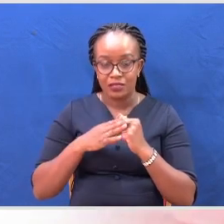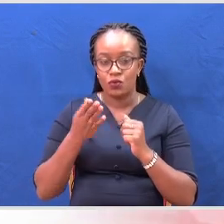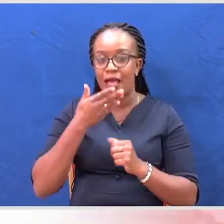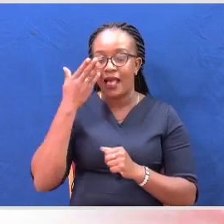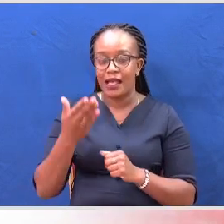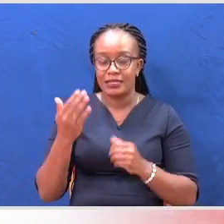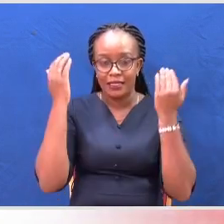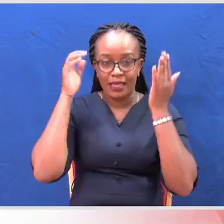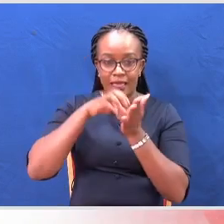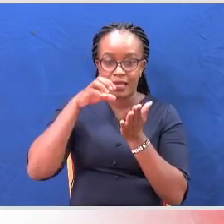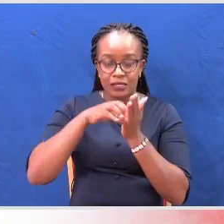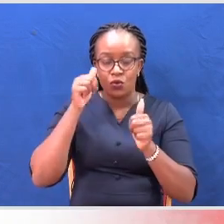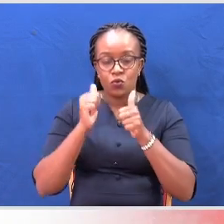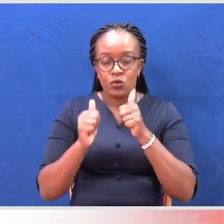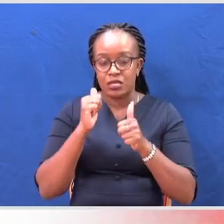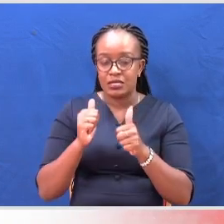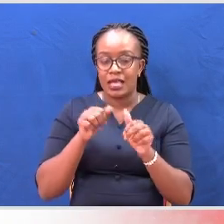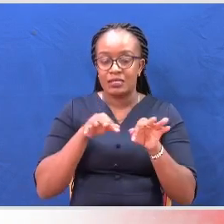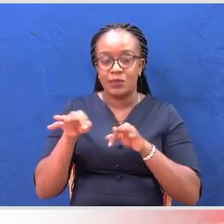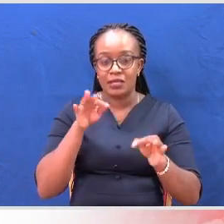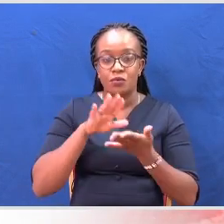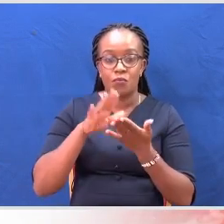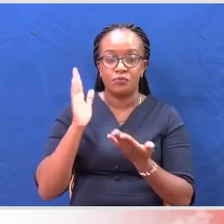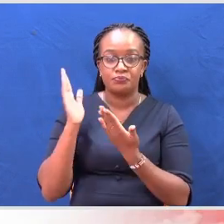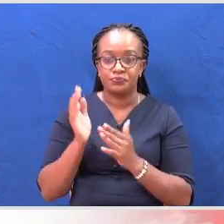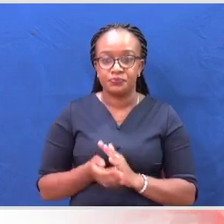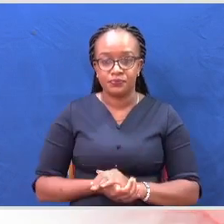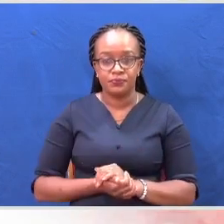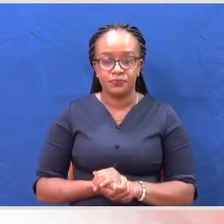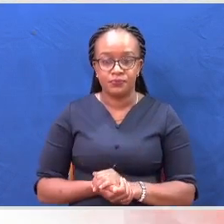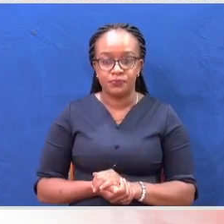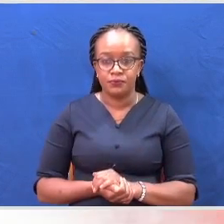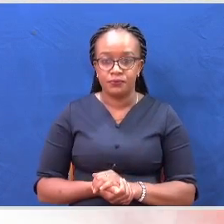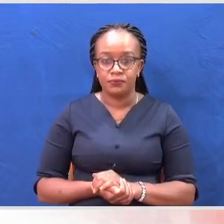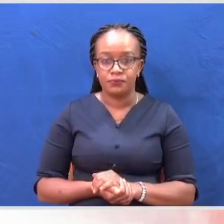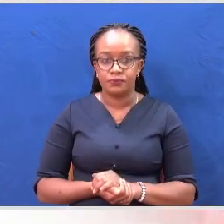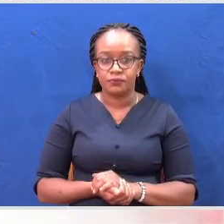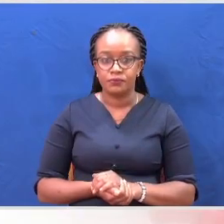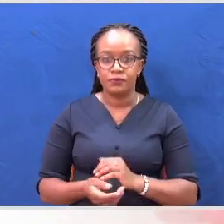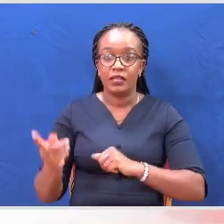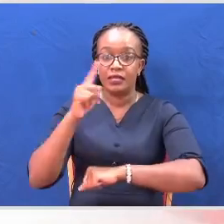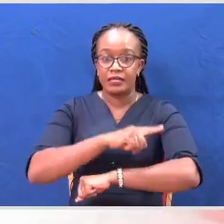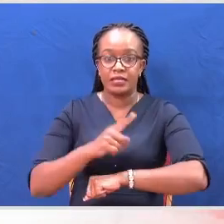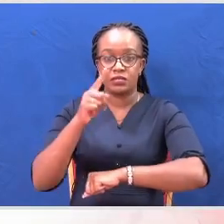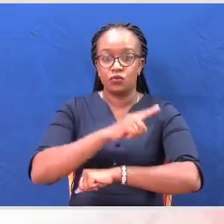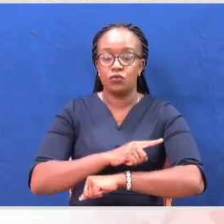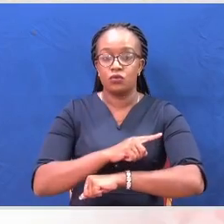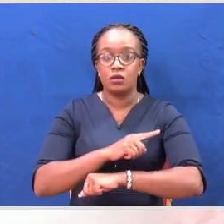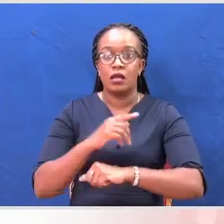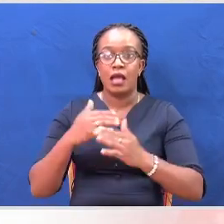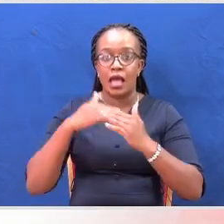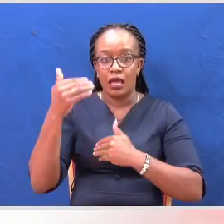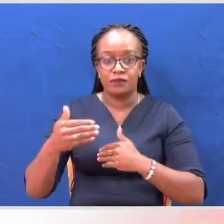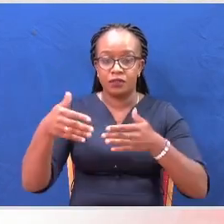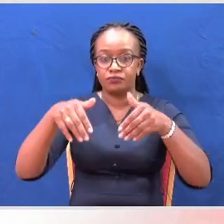mashitaka ina umkabili kama anavotu wa arifu David Mutoka. Siku mbili tu baada ya safari ya muisho